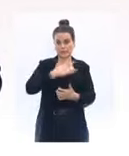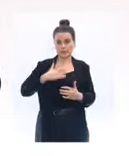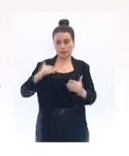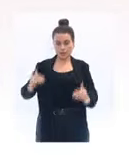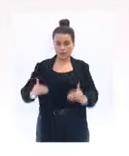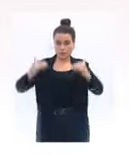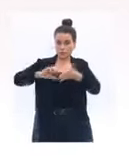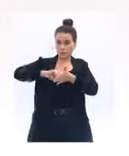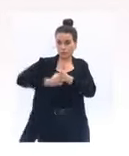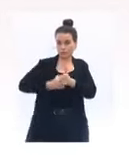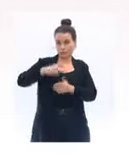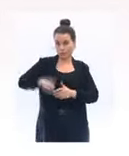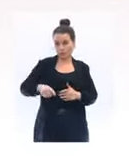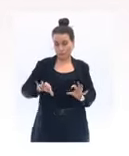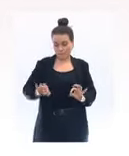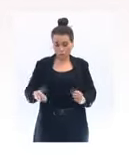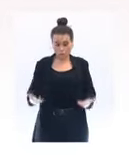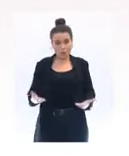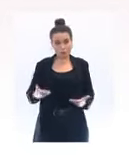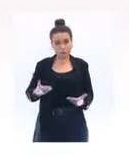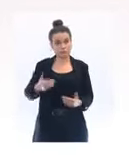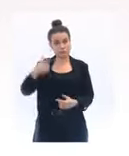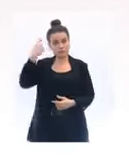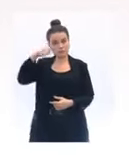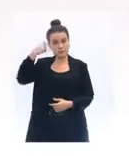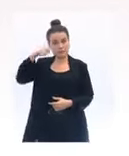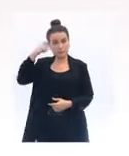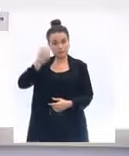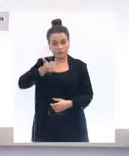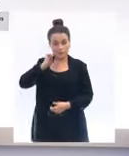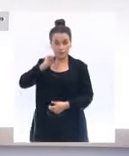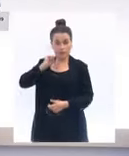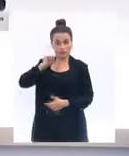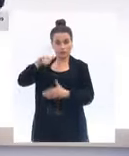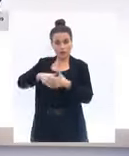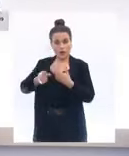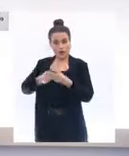fait, c'est la décision qu'a prise le président de la République. Monsieur le ministre.